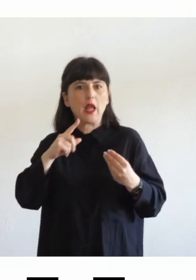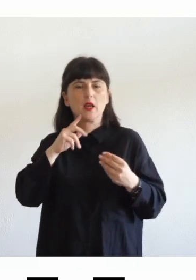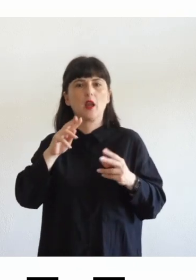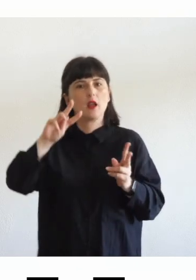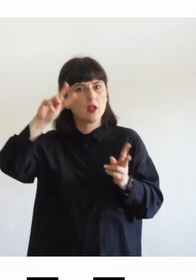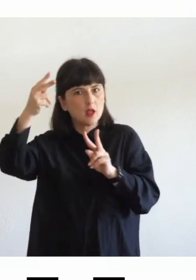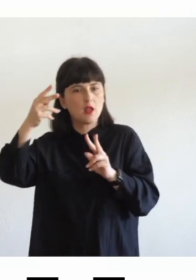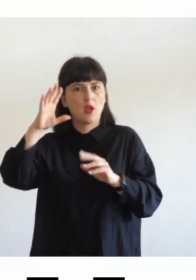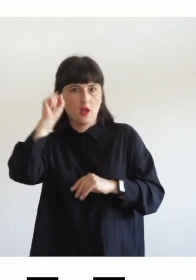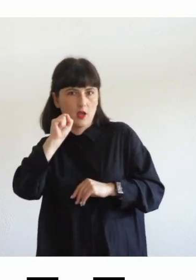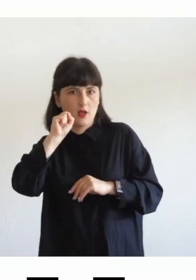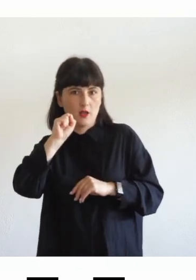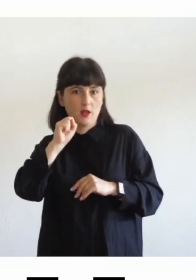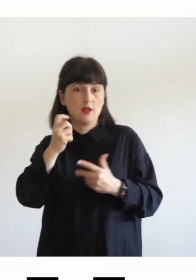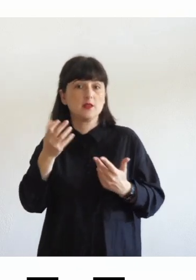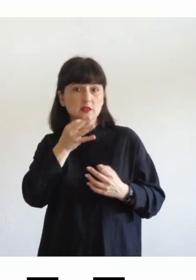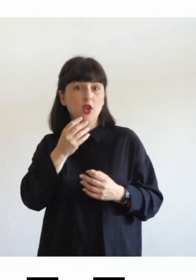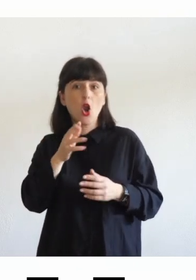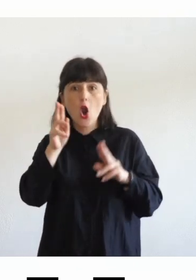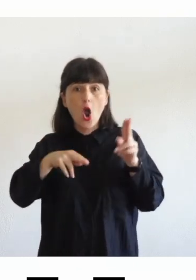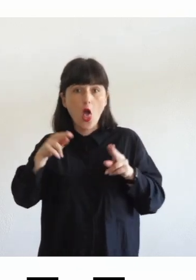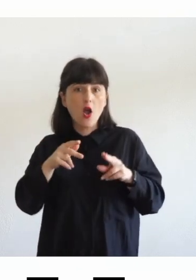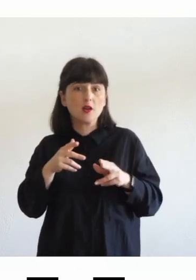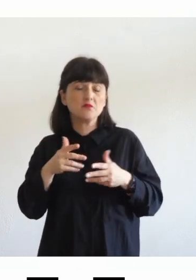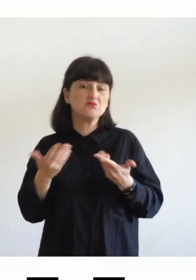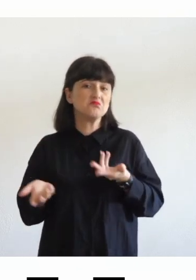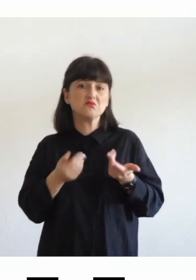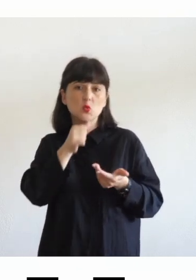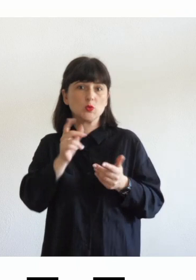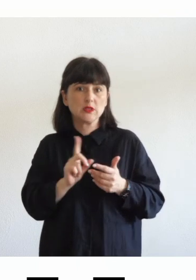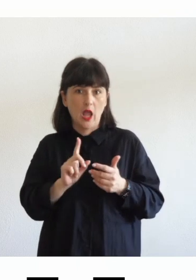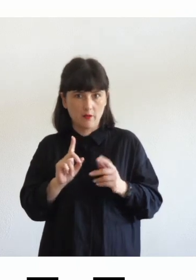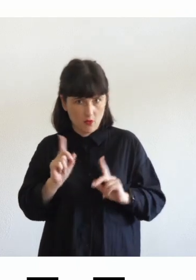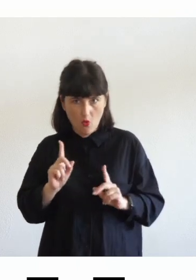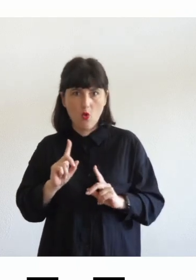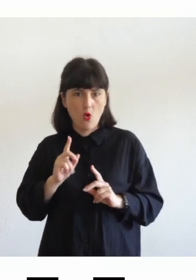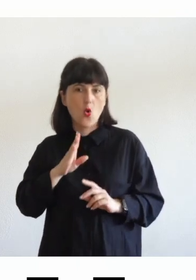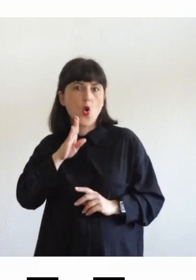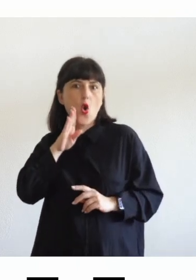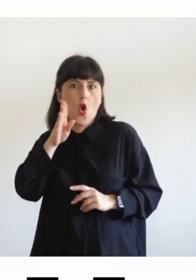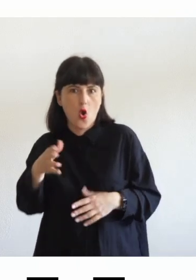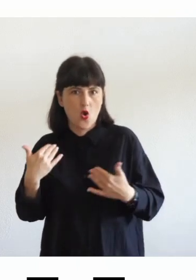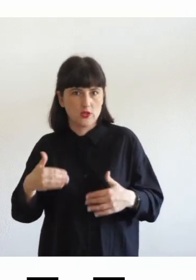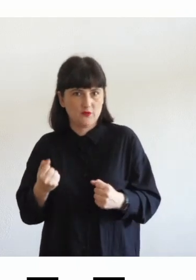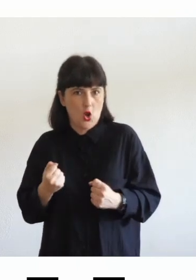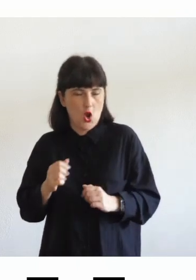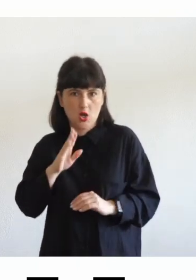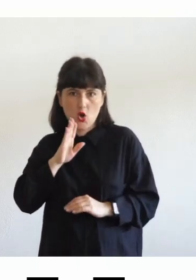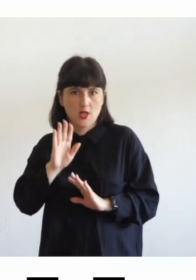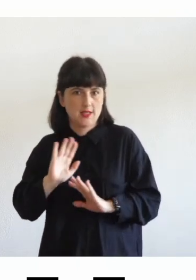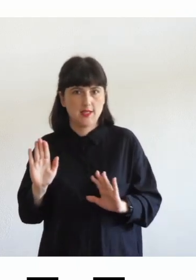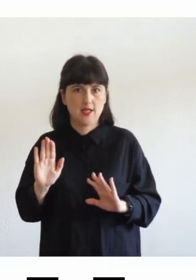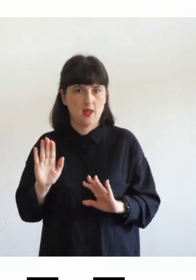quindi non è così indifferente l'uso del colore anzi è consigliato l'uso del colore